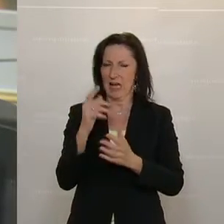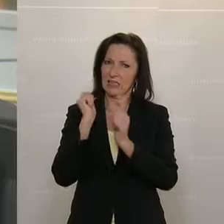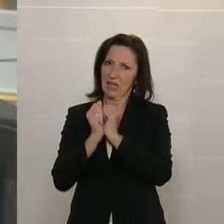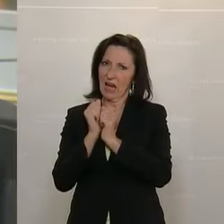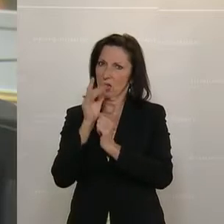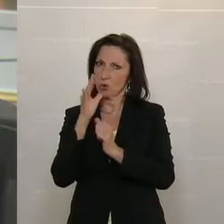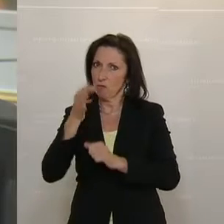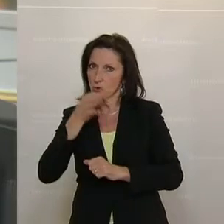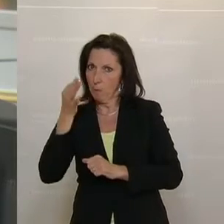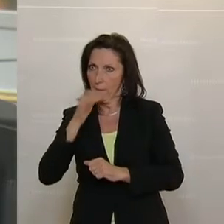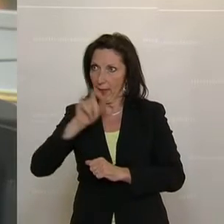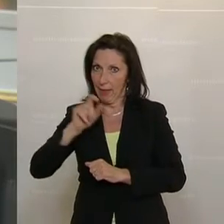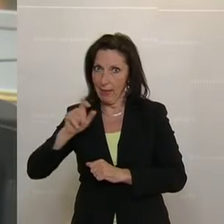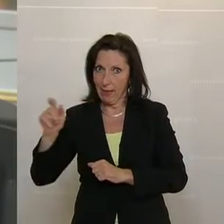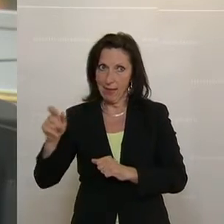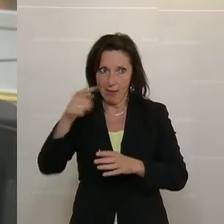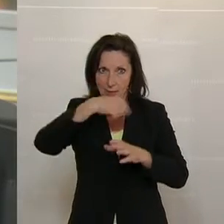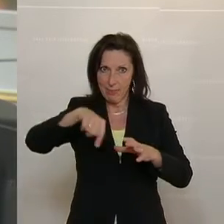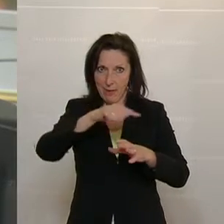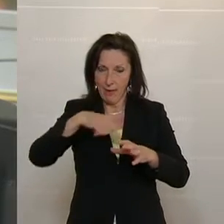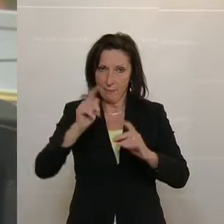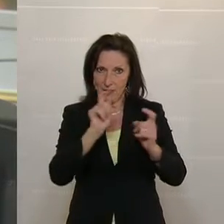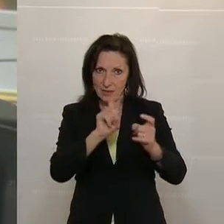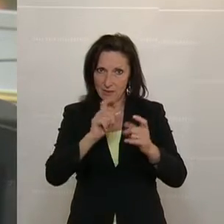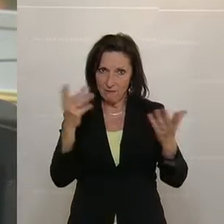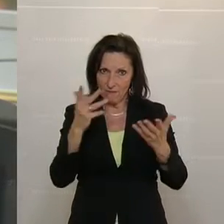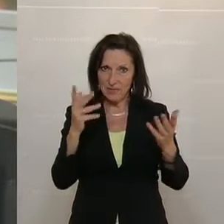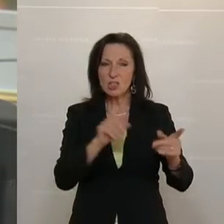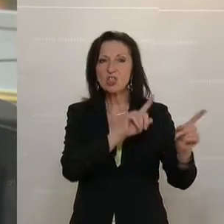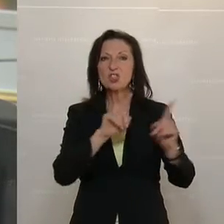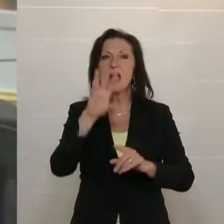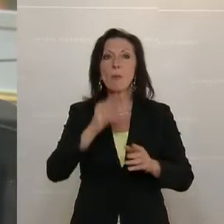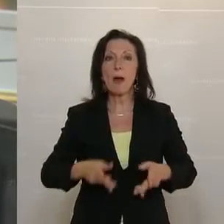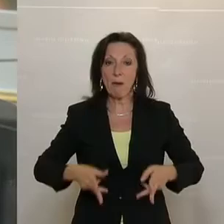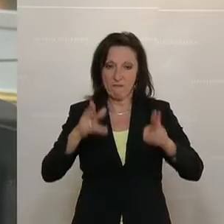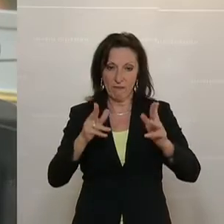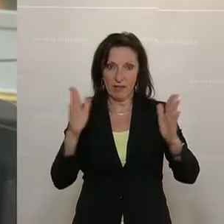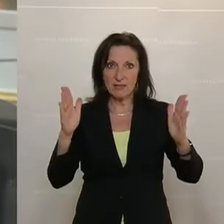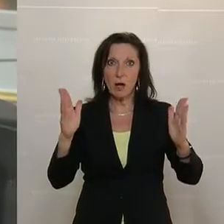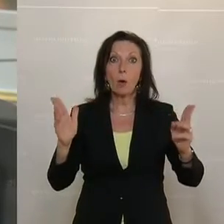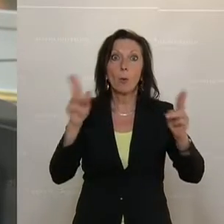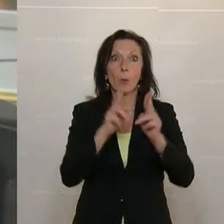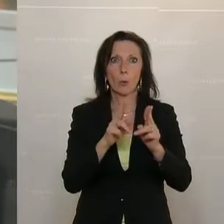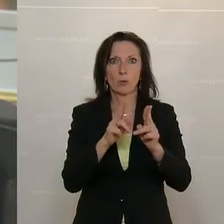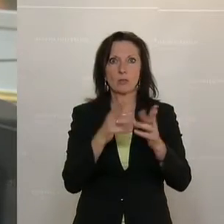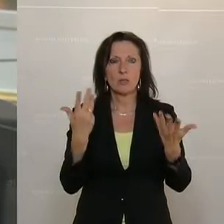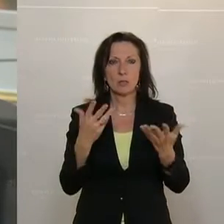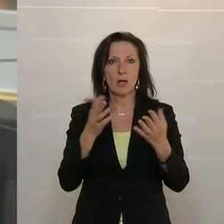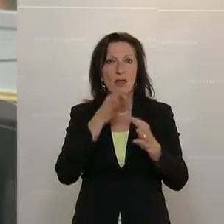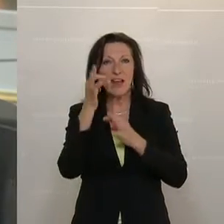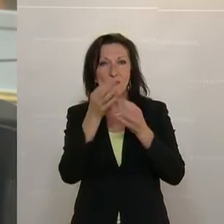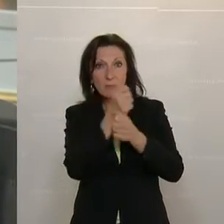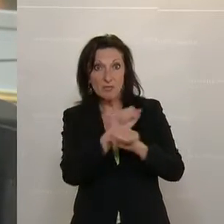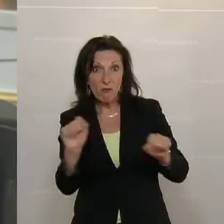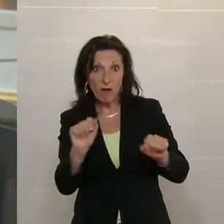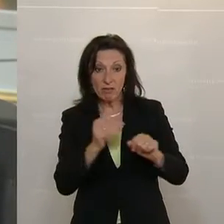Rechnungshofsprecherinnen und Sprechern diskutiert, die Verkürzung der Stellungnahmefrist für den Rechnungshof. Nach der Informationsfreiheit gibt